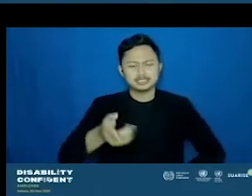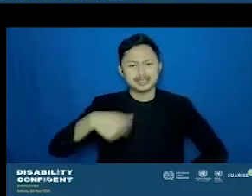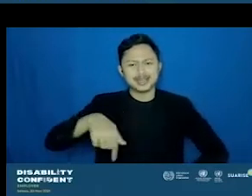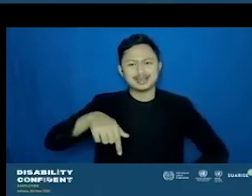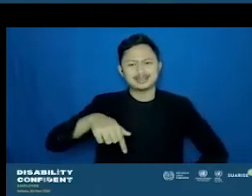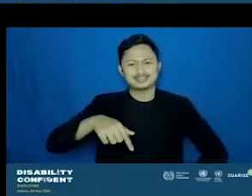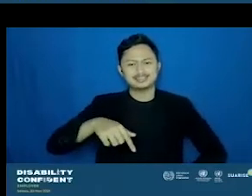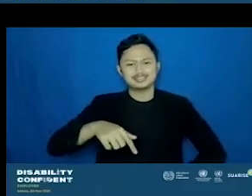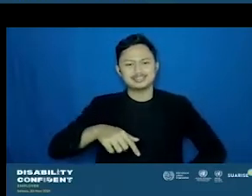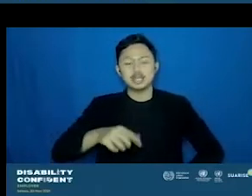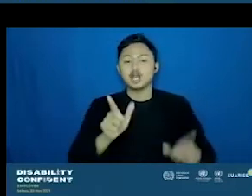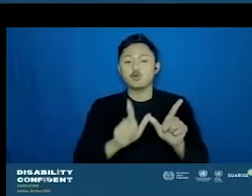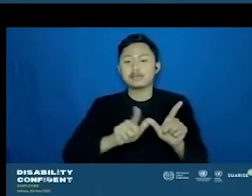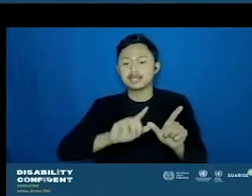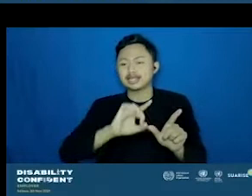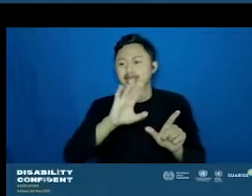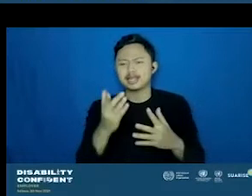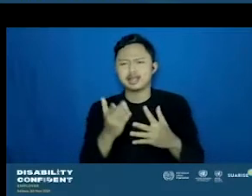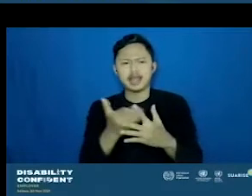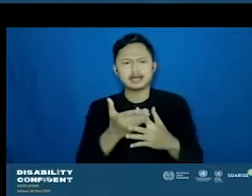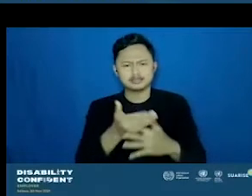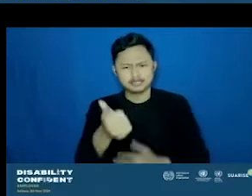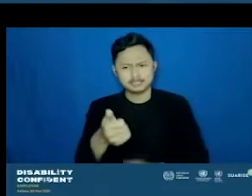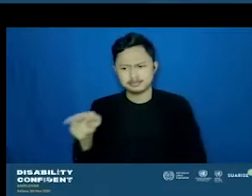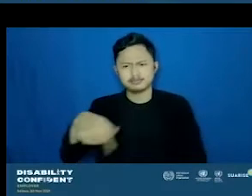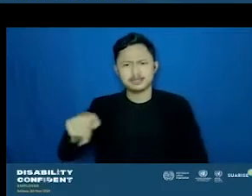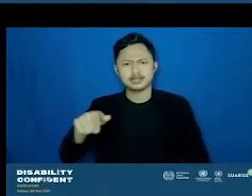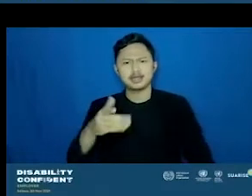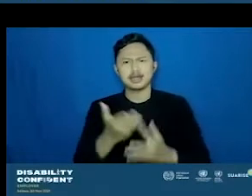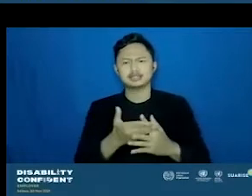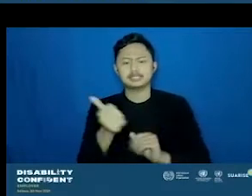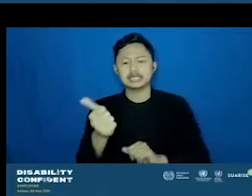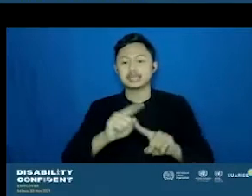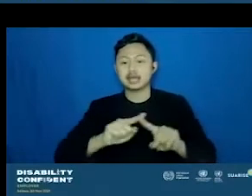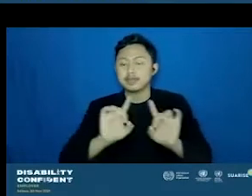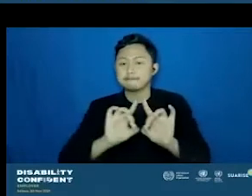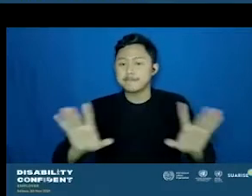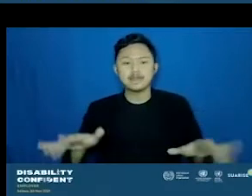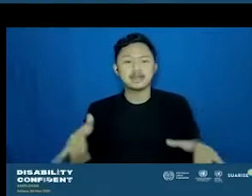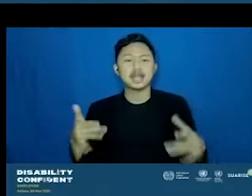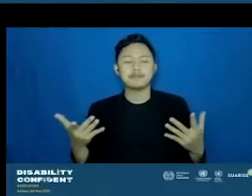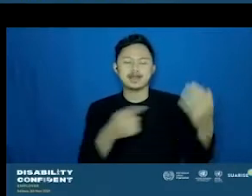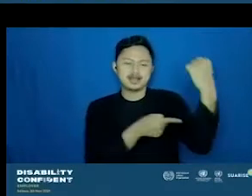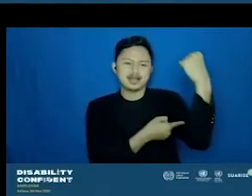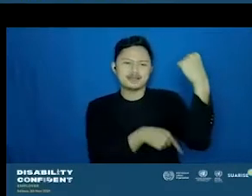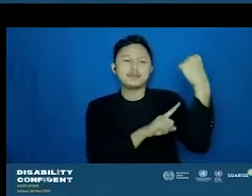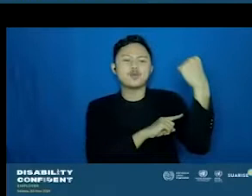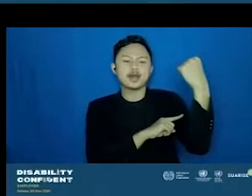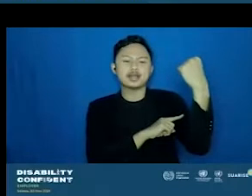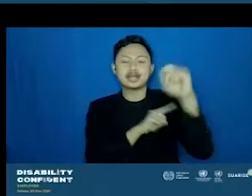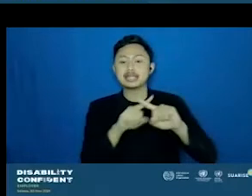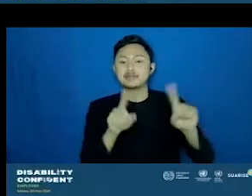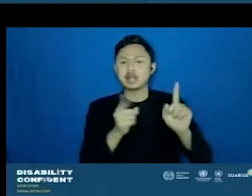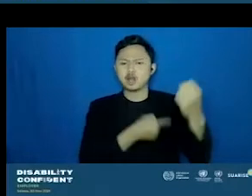apapun itu accessible gitu. Jadi bisa diakses oleh mereka. Tentu yang membedakan adalah keahlian. Tapi kan kalau keahlian, ya semuanya ya.